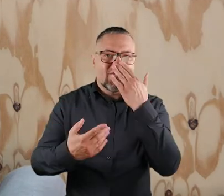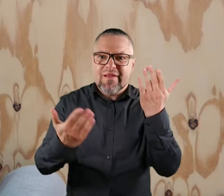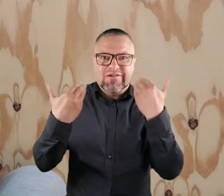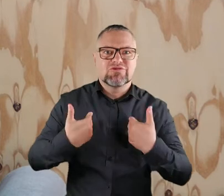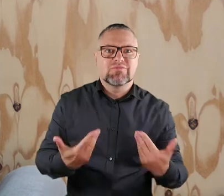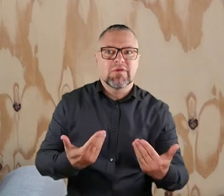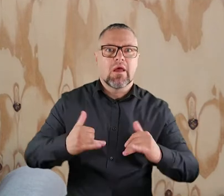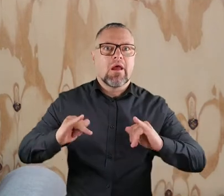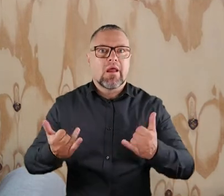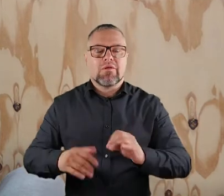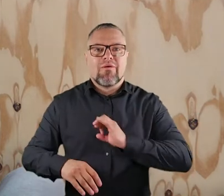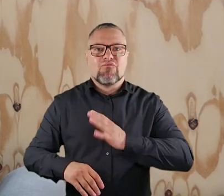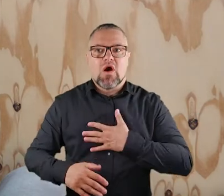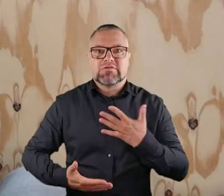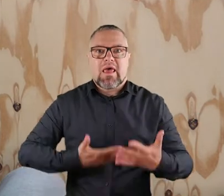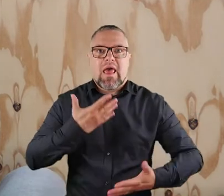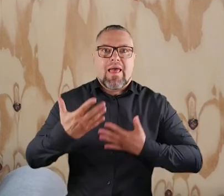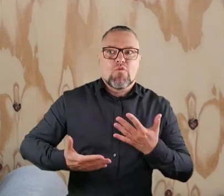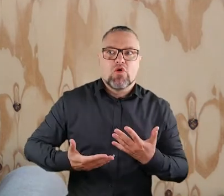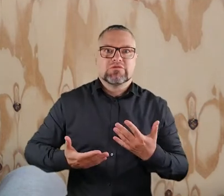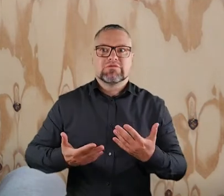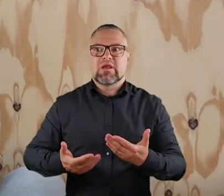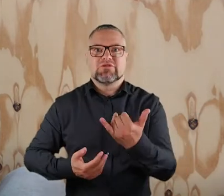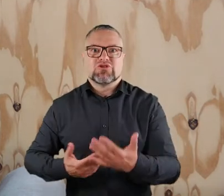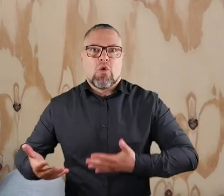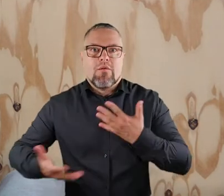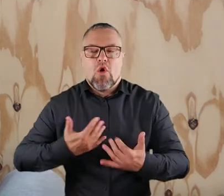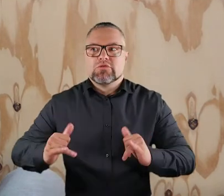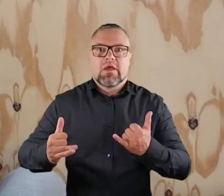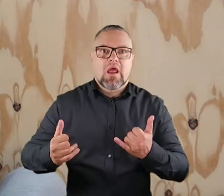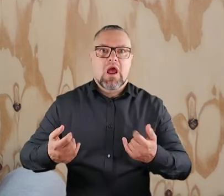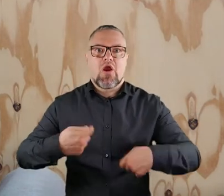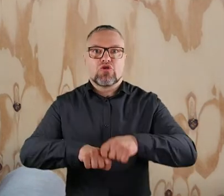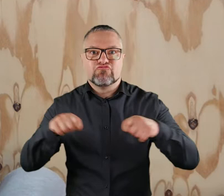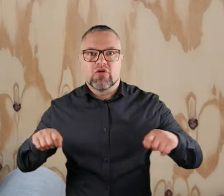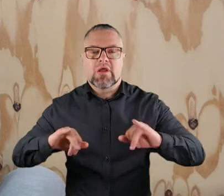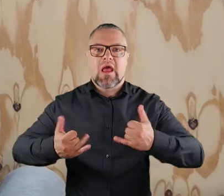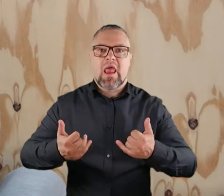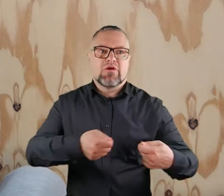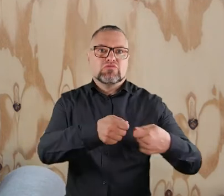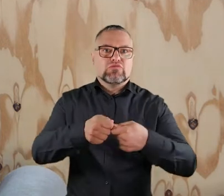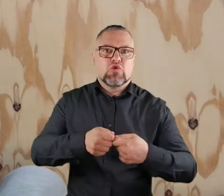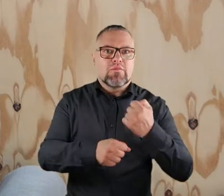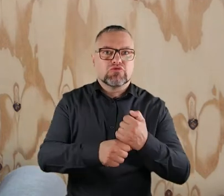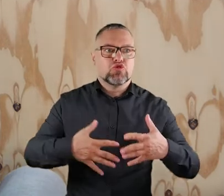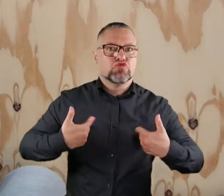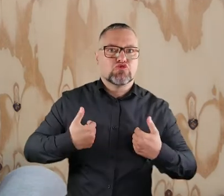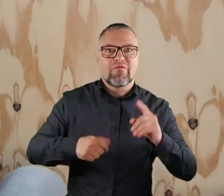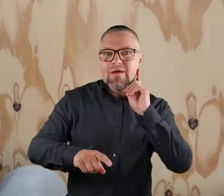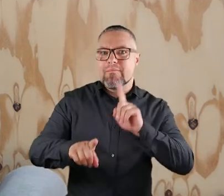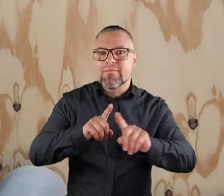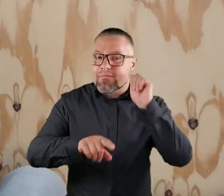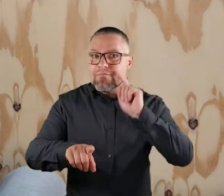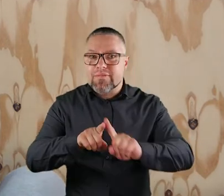szpitalną, jak ogarniać te swoje emocje i emocje dziecka, w jaki sposób pracować ze zdrowym rodzeństwem, jak je wspierać, tak jak w ogóle